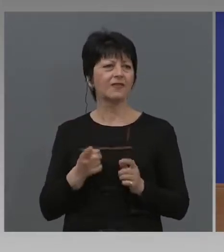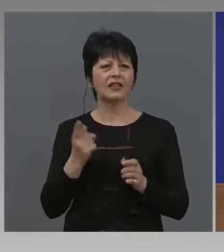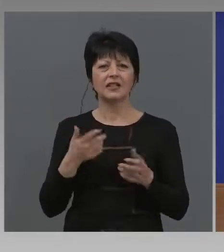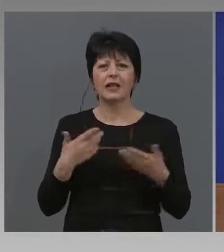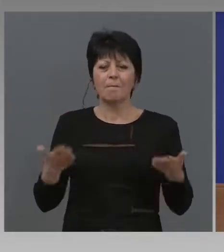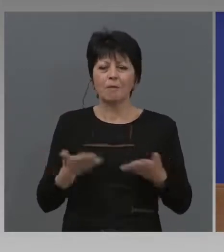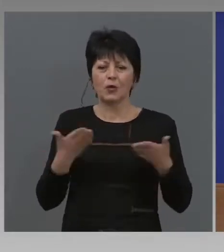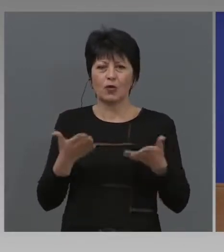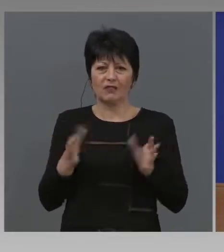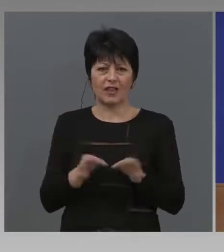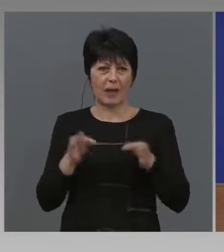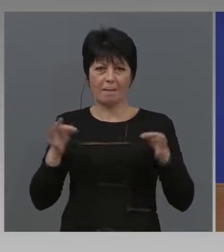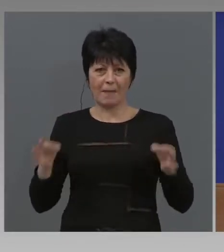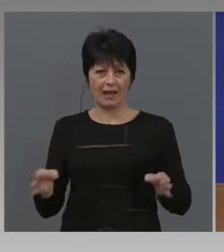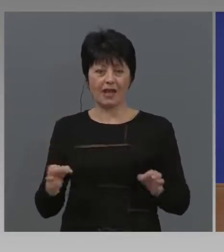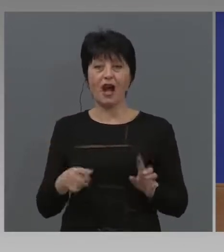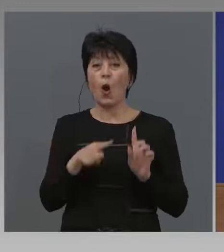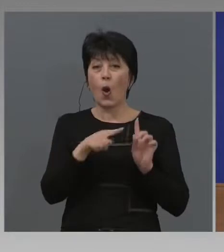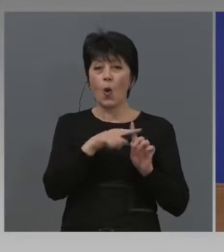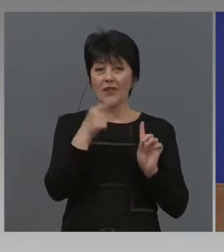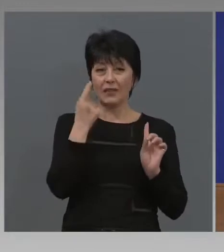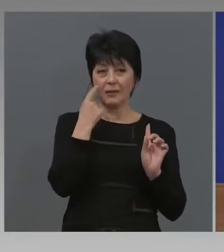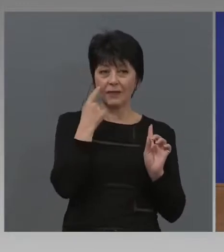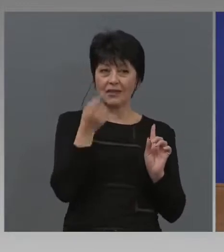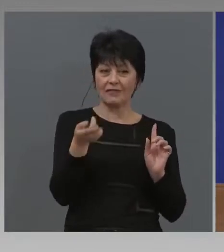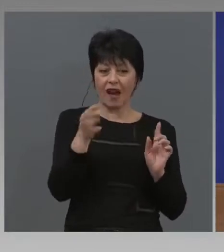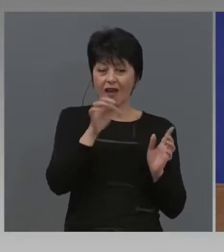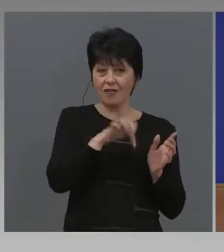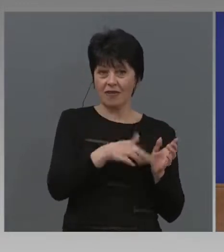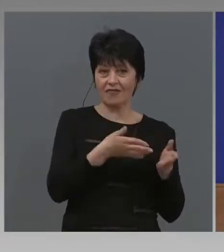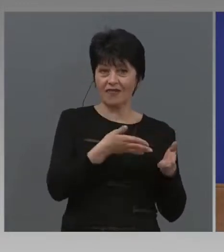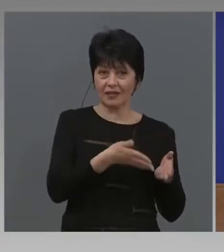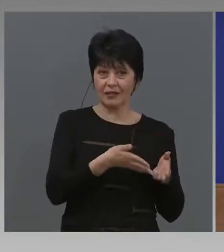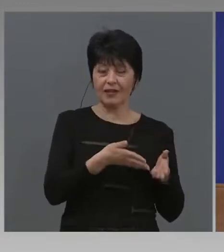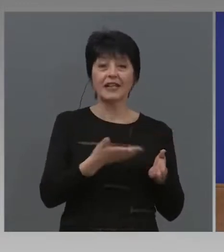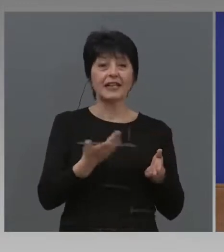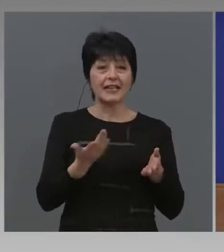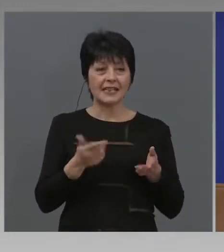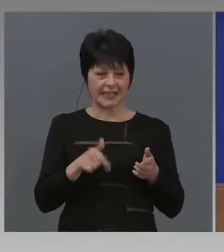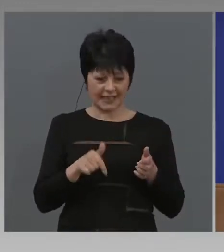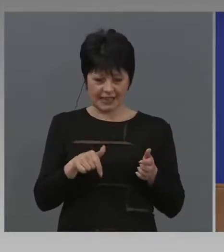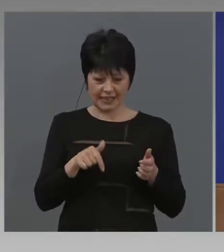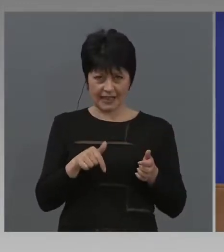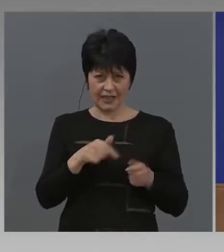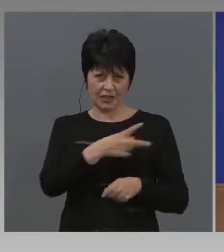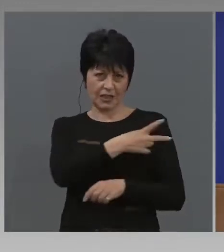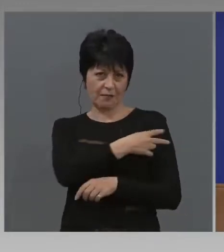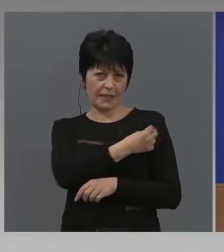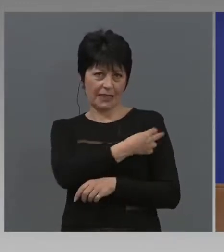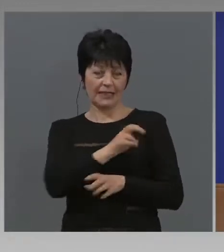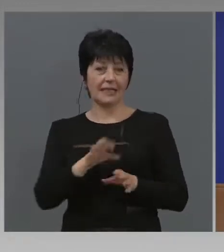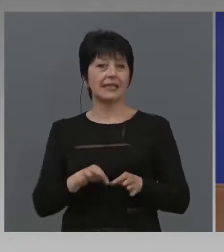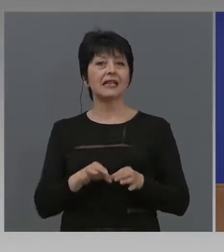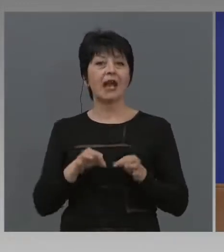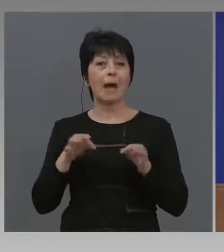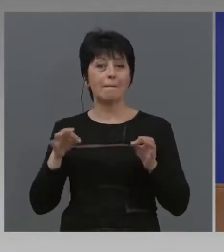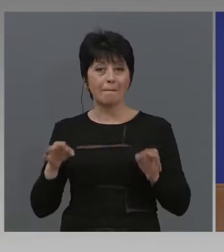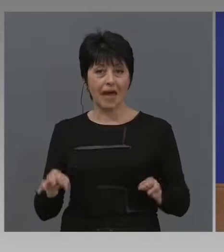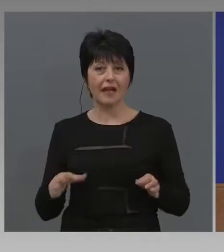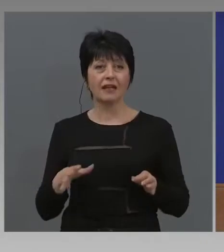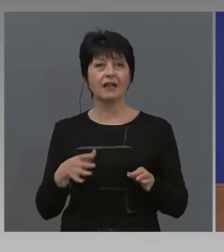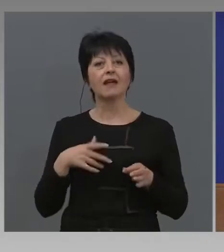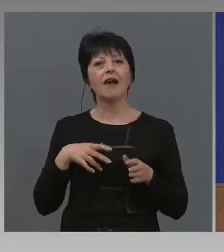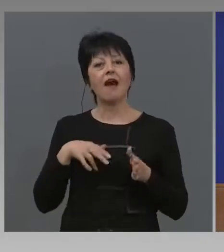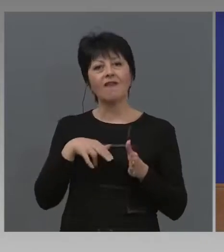подготват мерките. И оптимизва идва оттам, че с сегашните медицински мерки вървиме бавно, вървиме